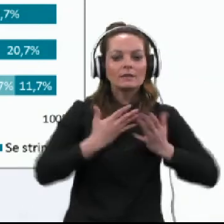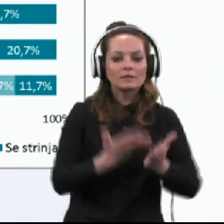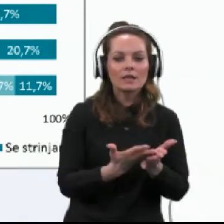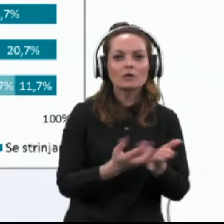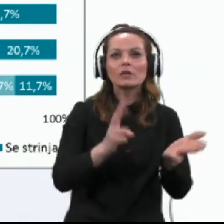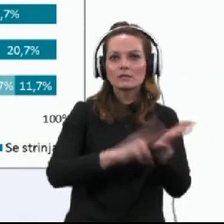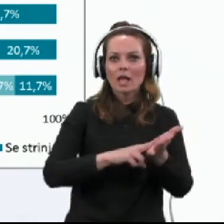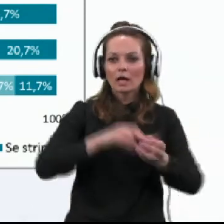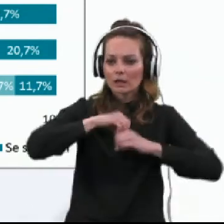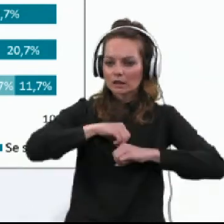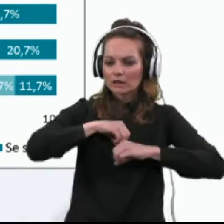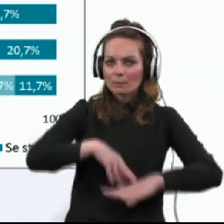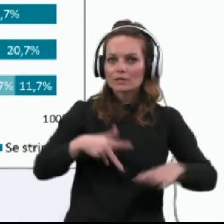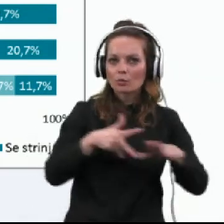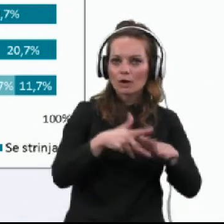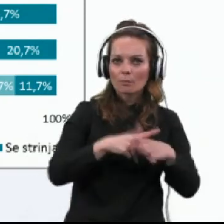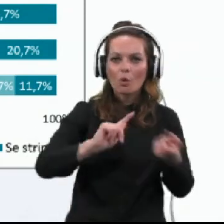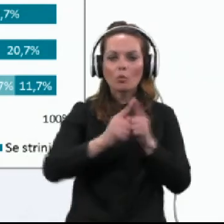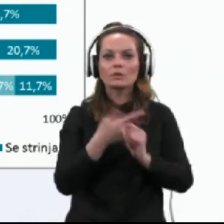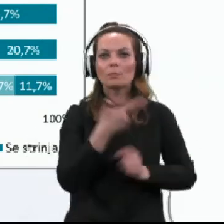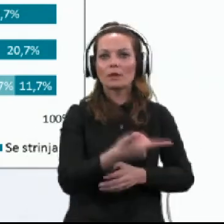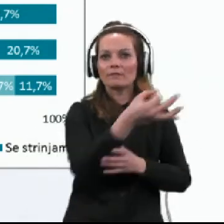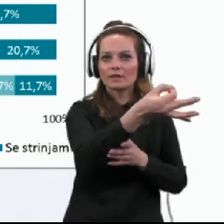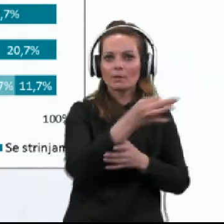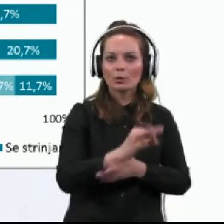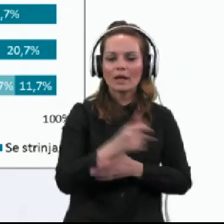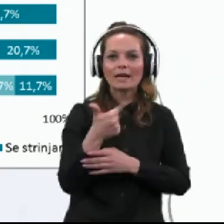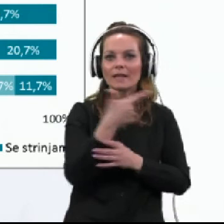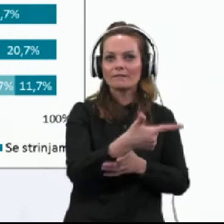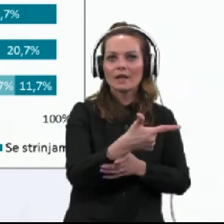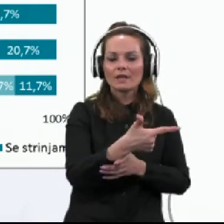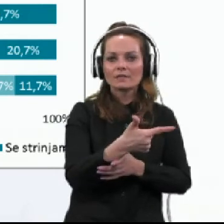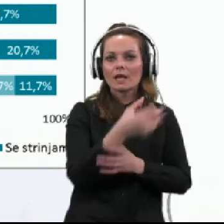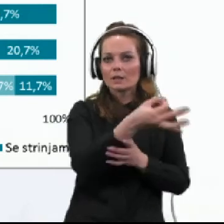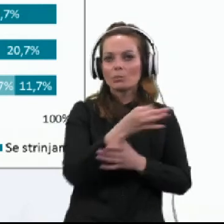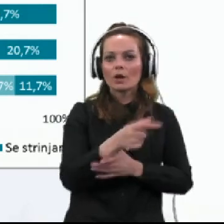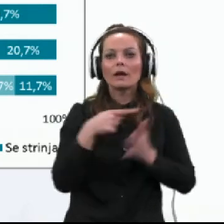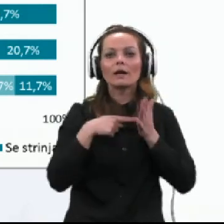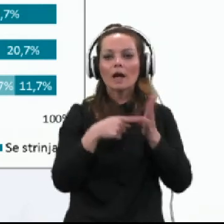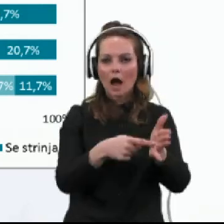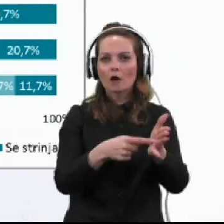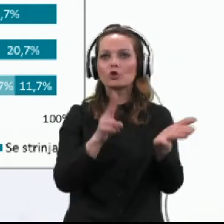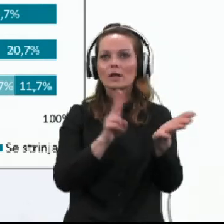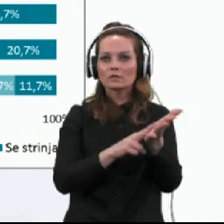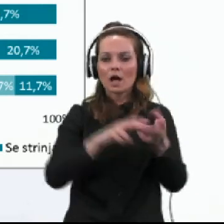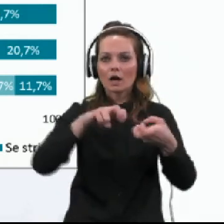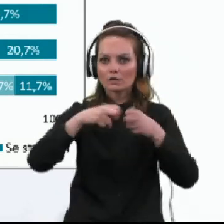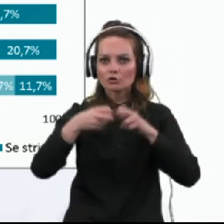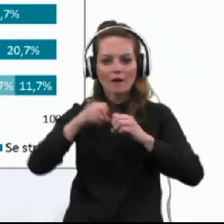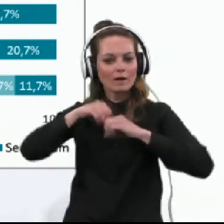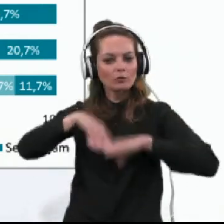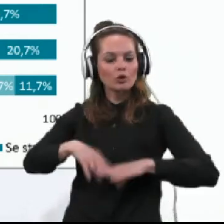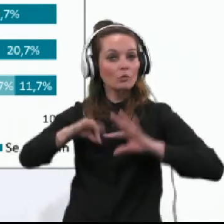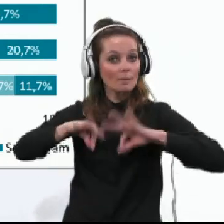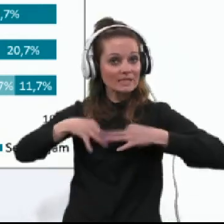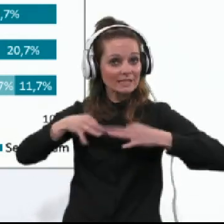depresivne motnje oziroma 21% skoraj pri osebah, ki kažejo znak, ki je težav v duševnem